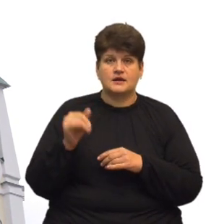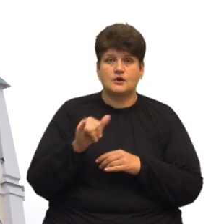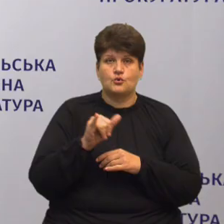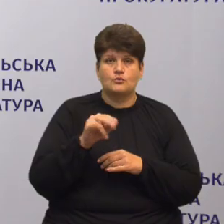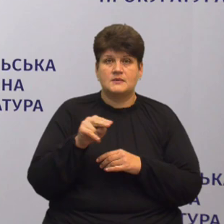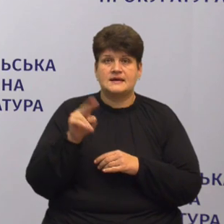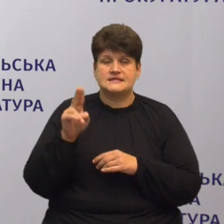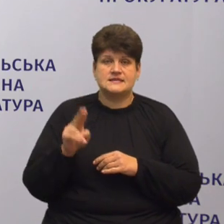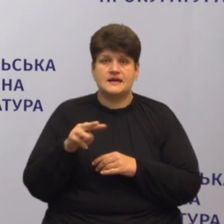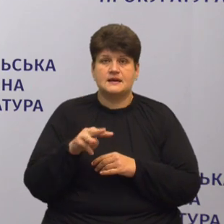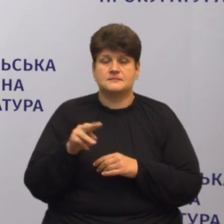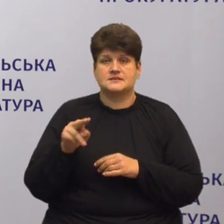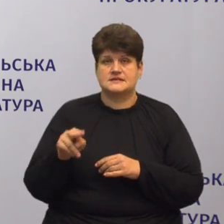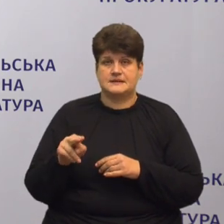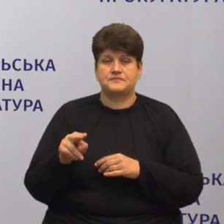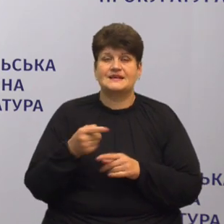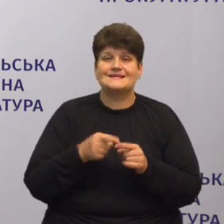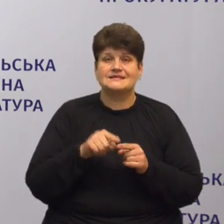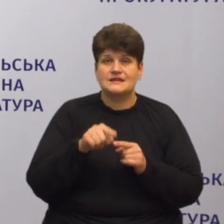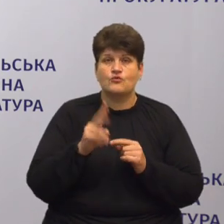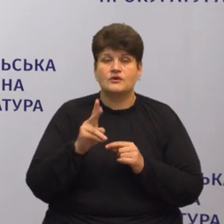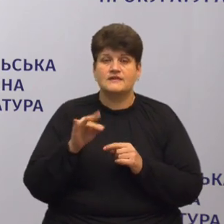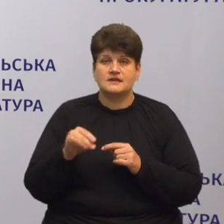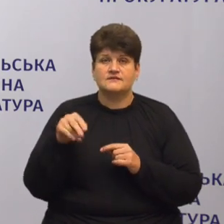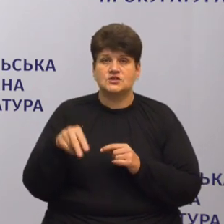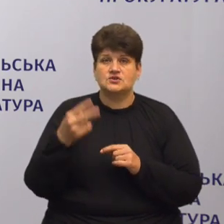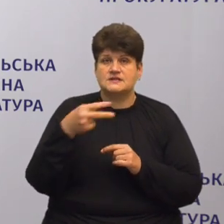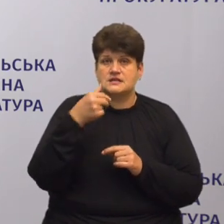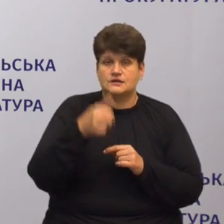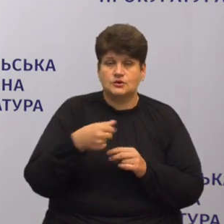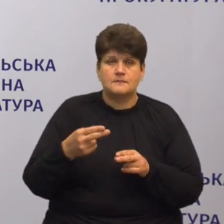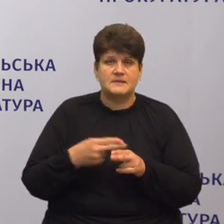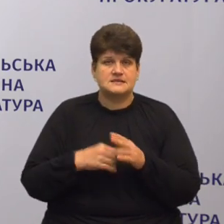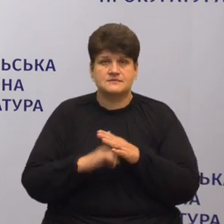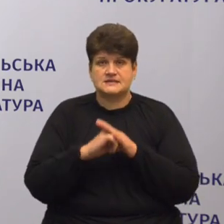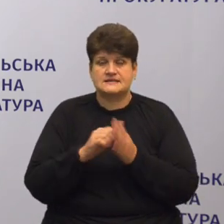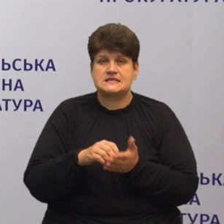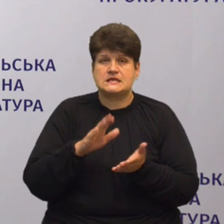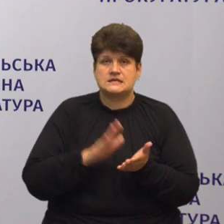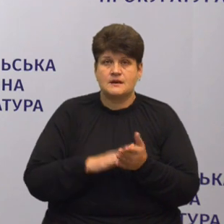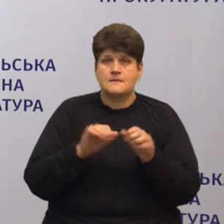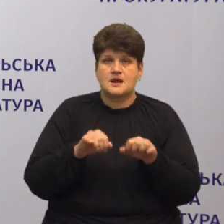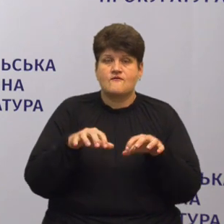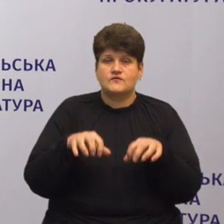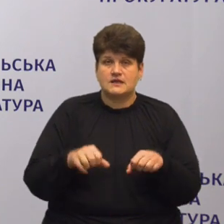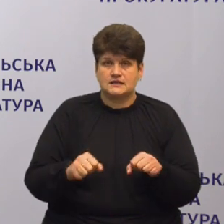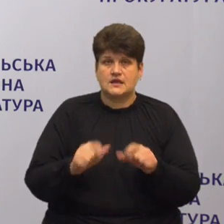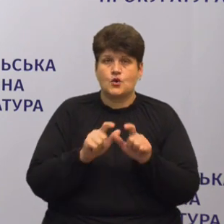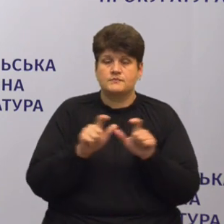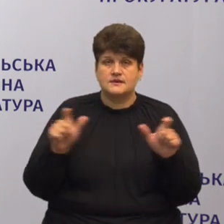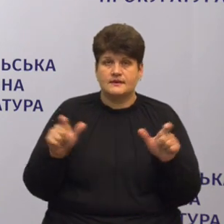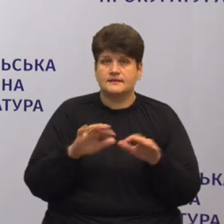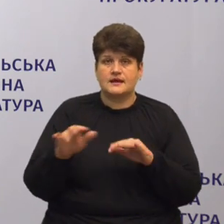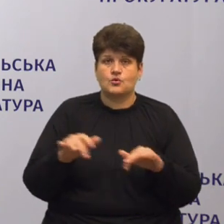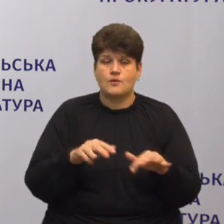Цей чоловік у квітні 2020 року безпідставно зареєстрував право власності на об'єкт нерухомого